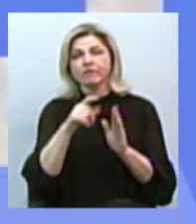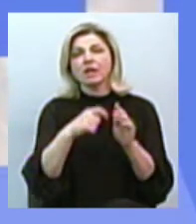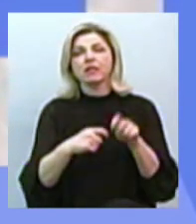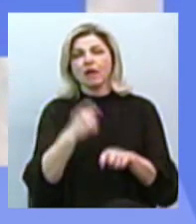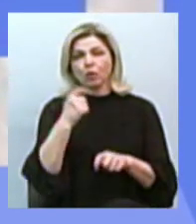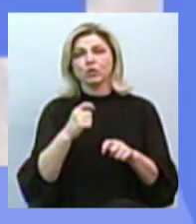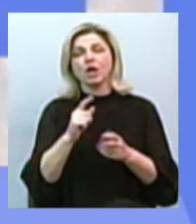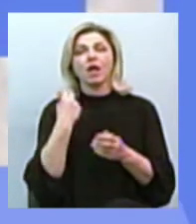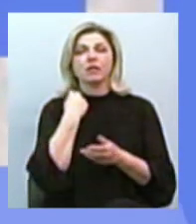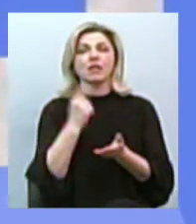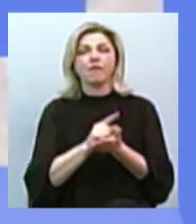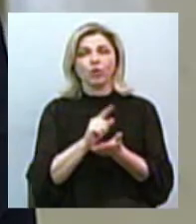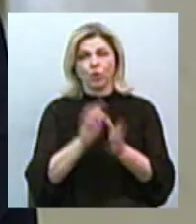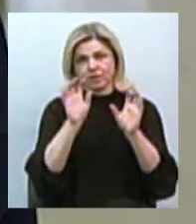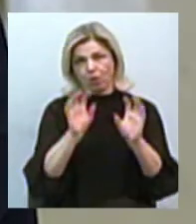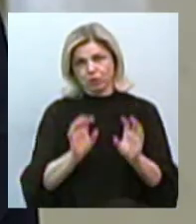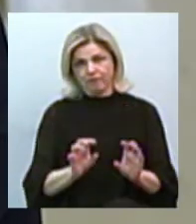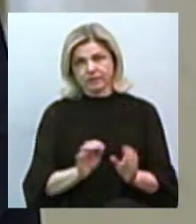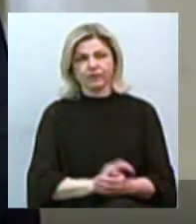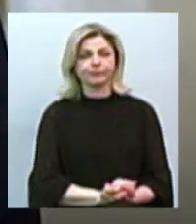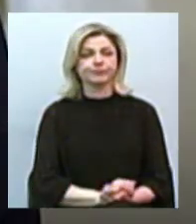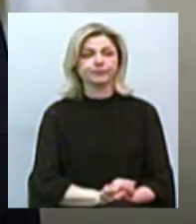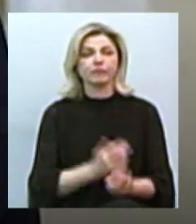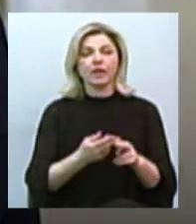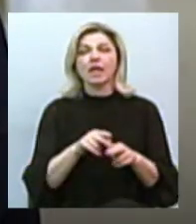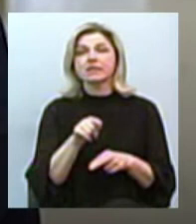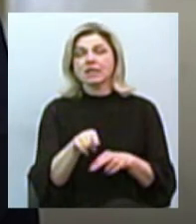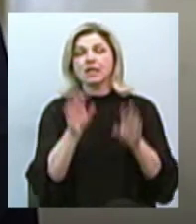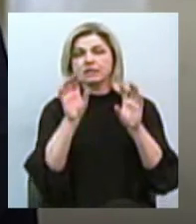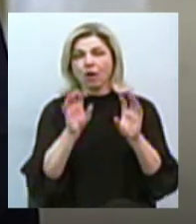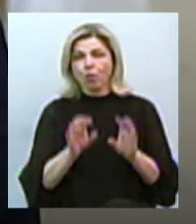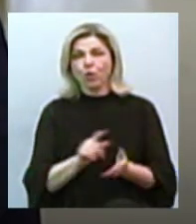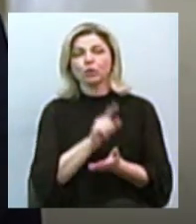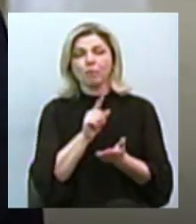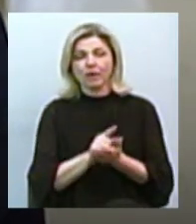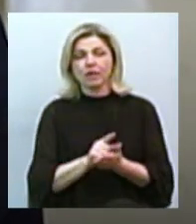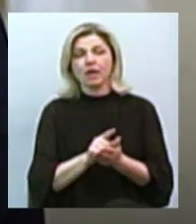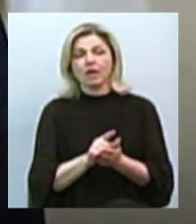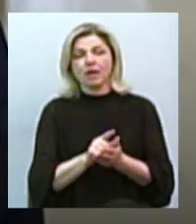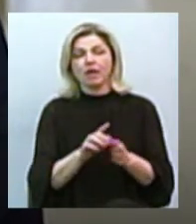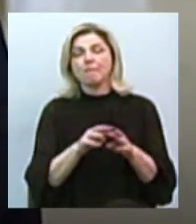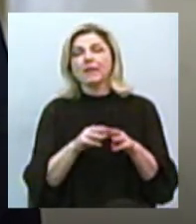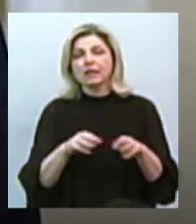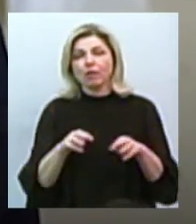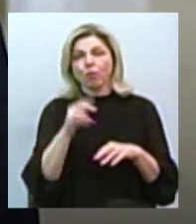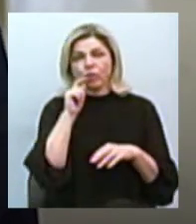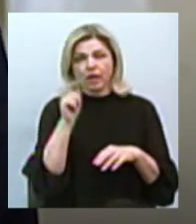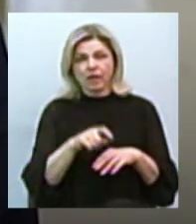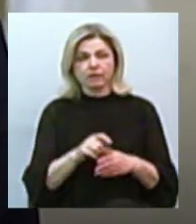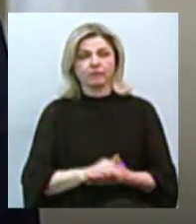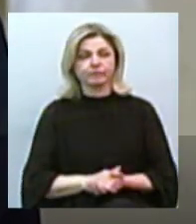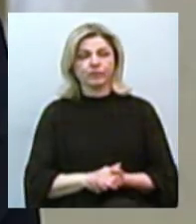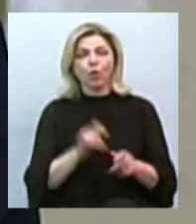податкового законодавства. Цей закон запов'язує Кабінет міністрів України контролювати